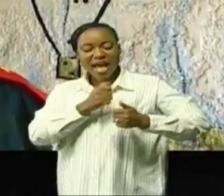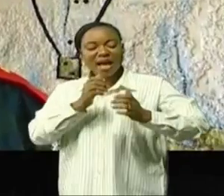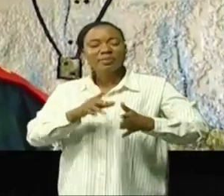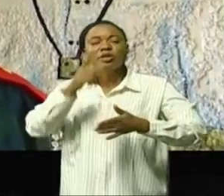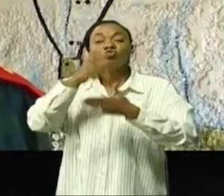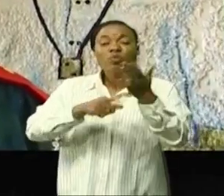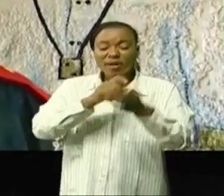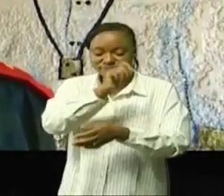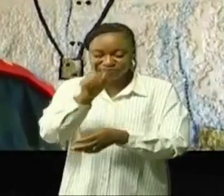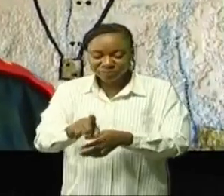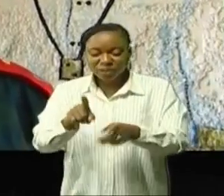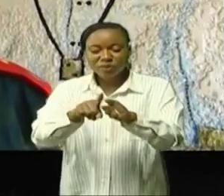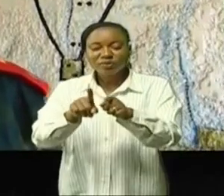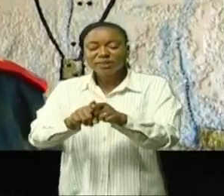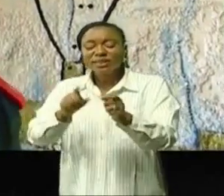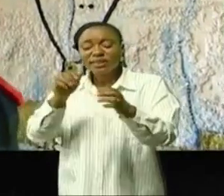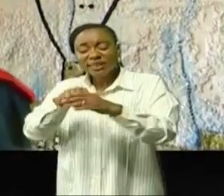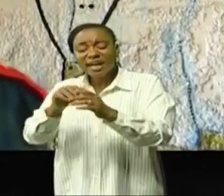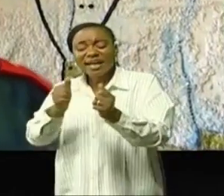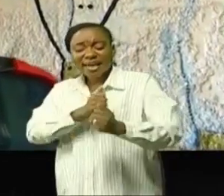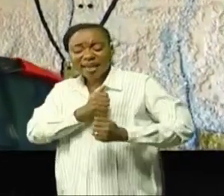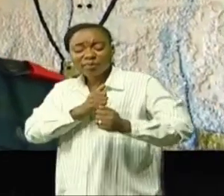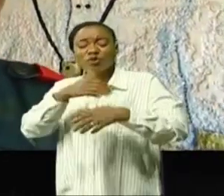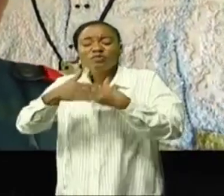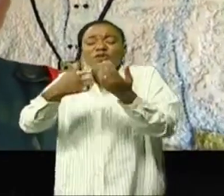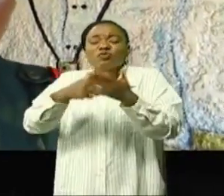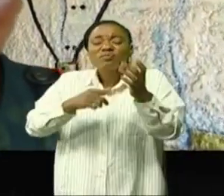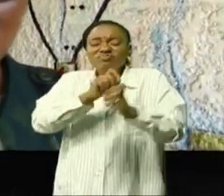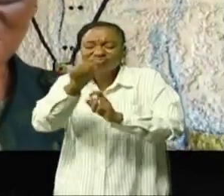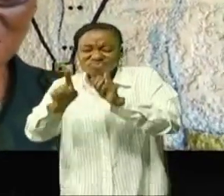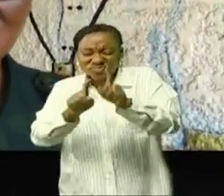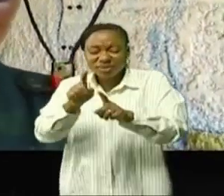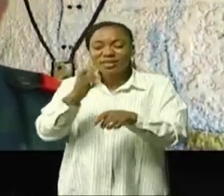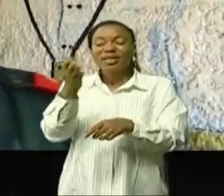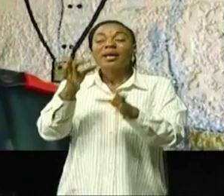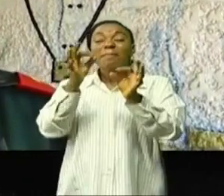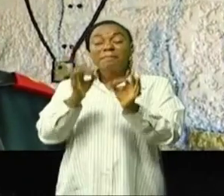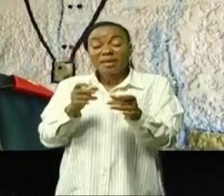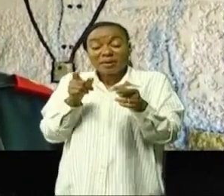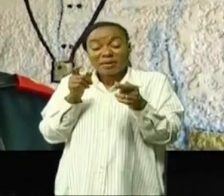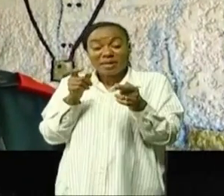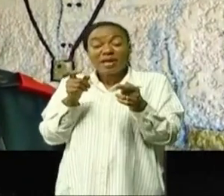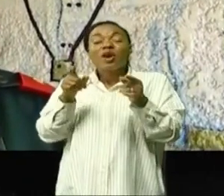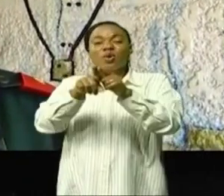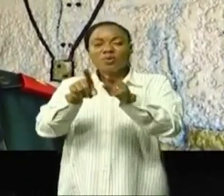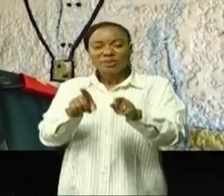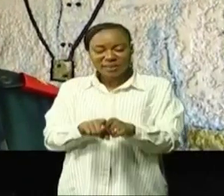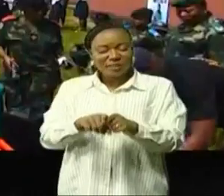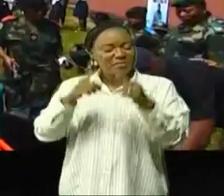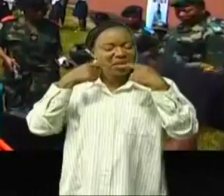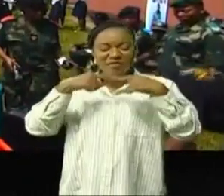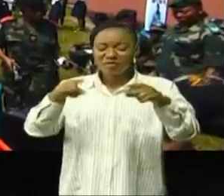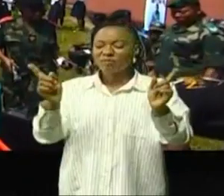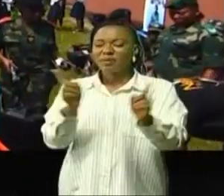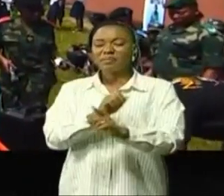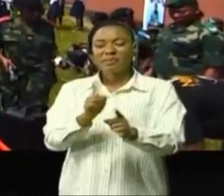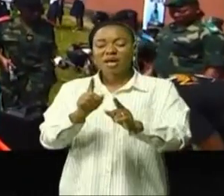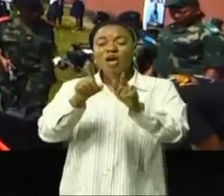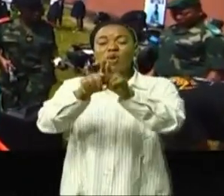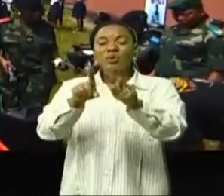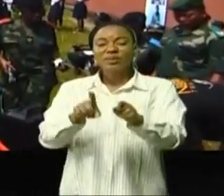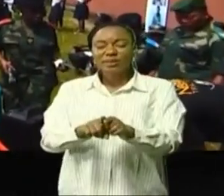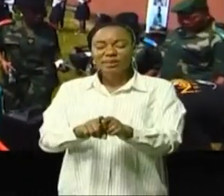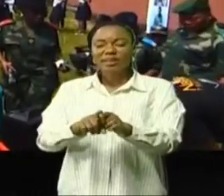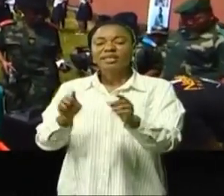dans l'armée font. Ils pouvaient poser toutes sortes de questions, mais sinon, ils n'étaient pas informés. Réunissant ces